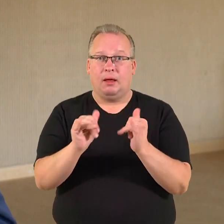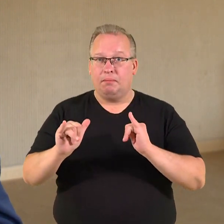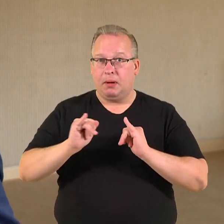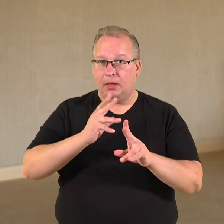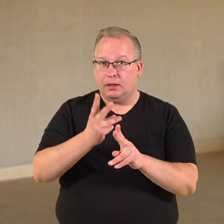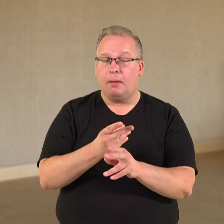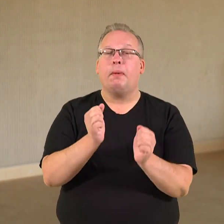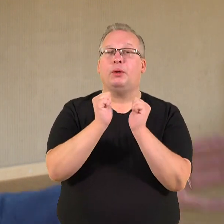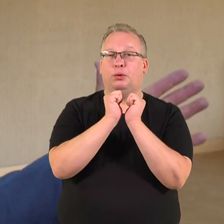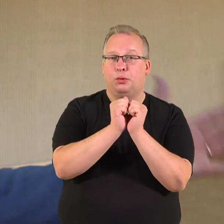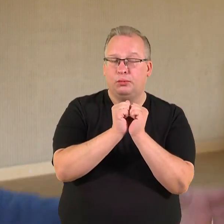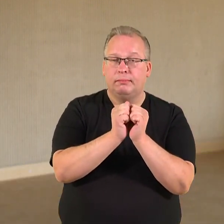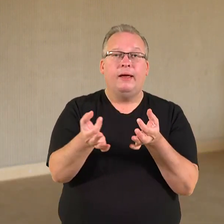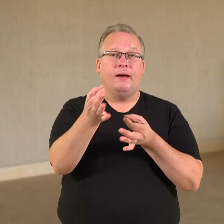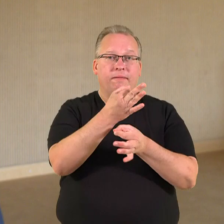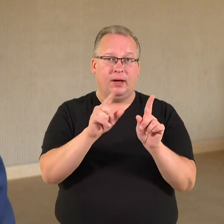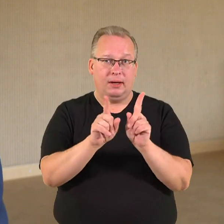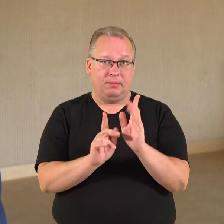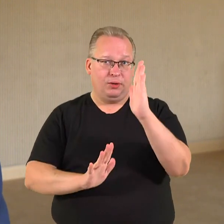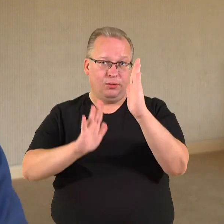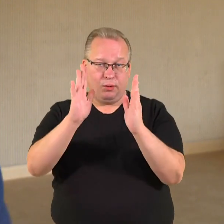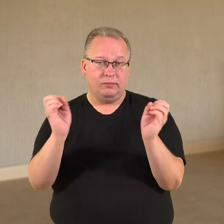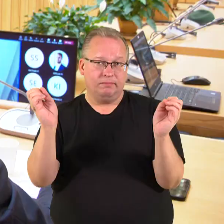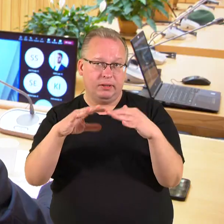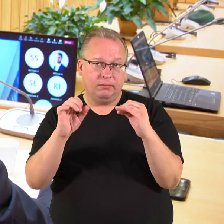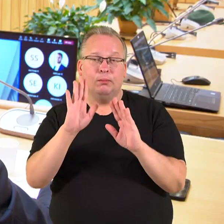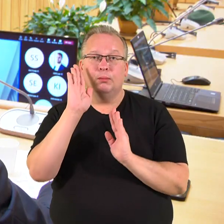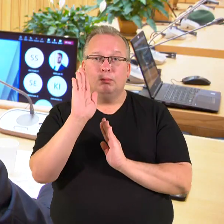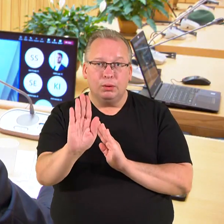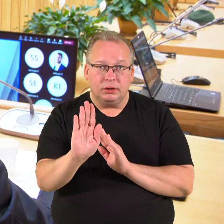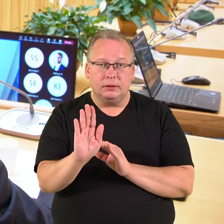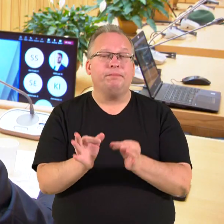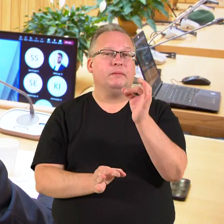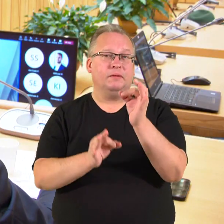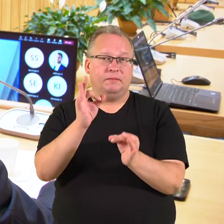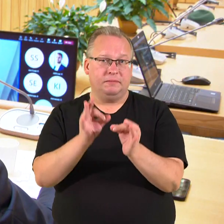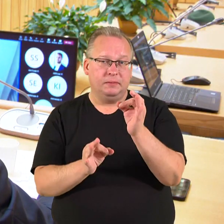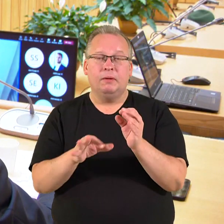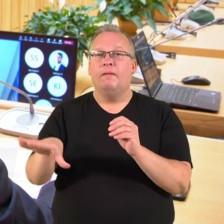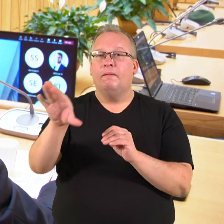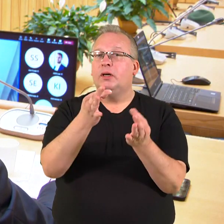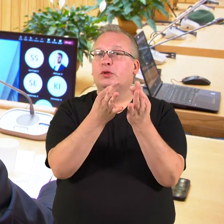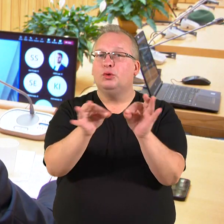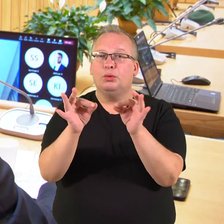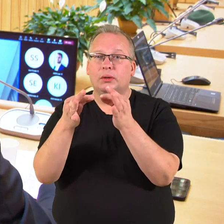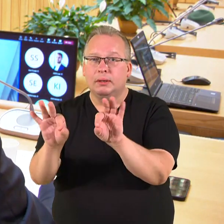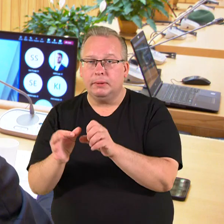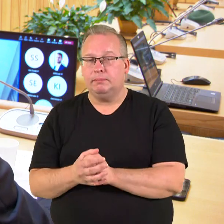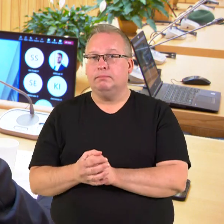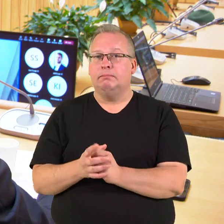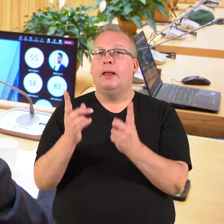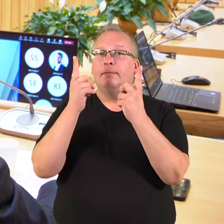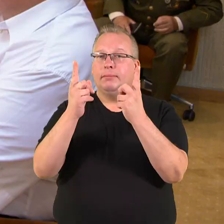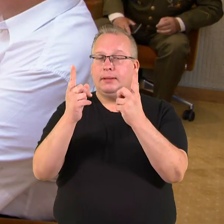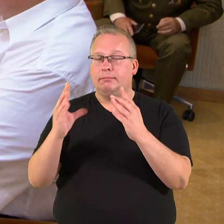bet aš manau, rūdienį diskusijose ir tokios konferencijose, kaip čia, aš manau, bus apsvarstyti visi siūlymai. Žymiai didesnis